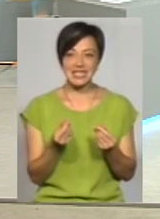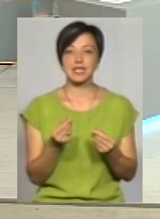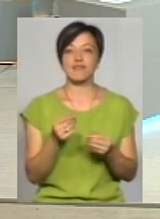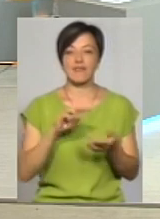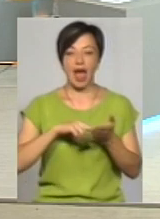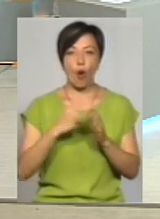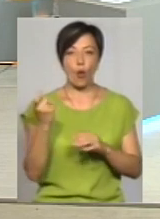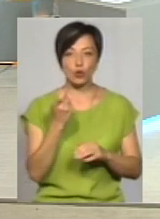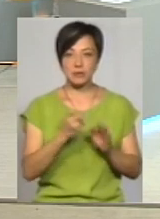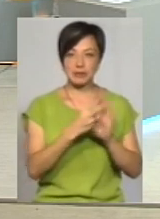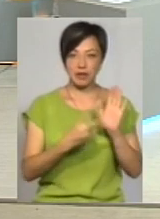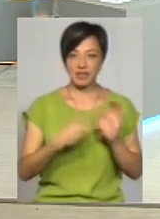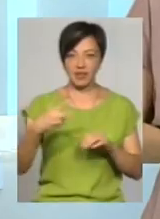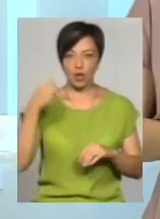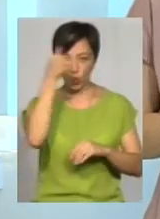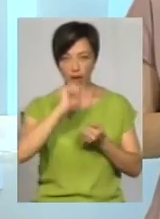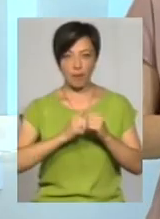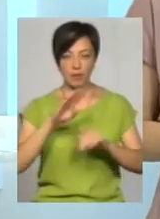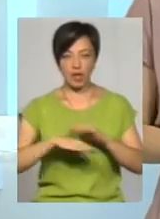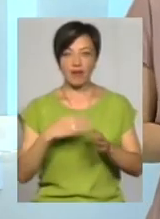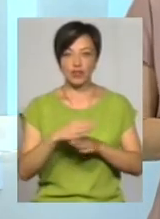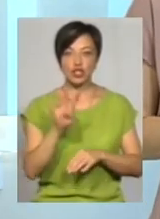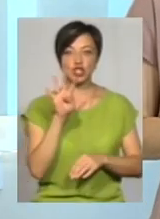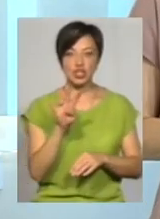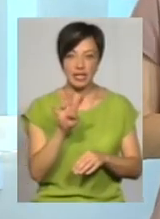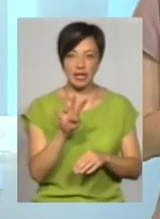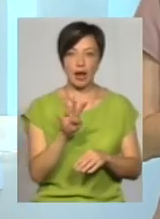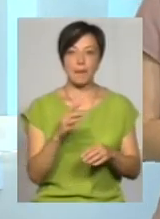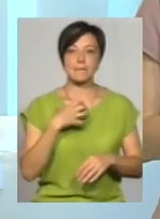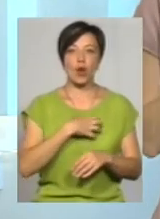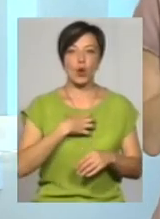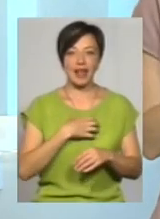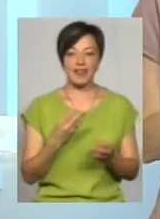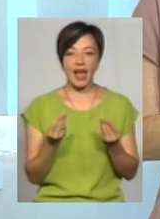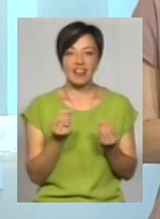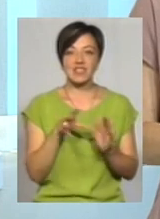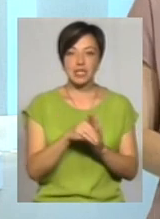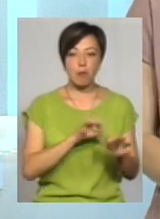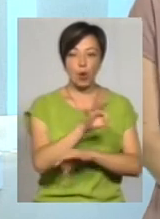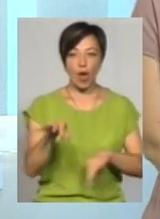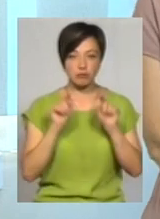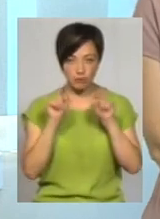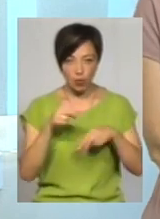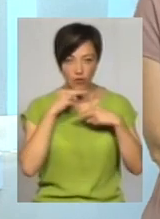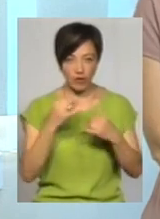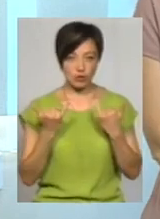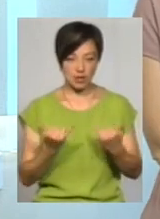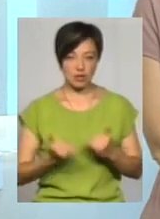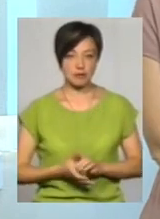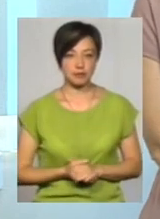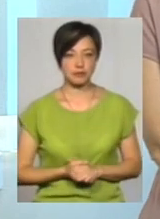-2020 роки виділено чотири пріоритетних інвестиційних проекти. От на них акцентуємо зараз увагу.